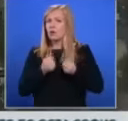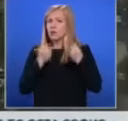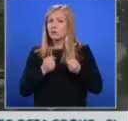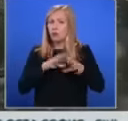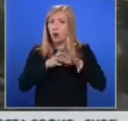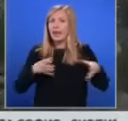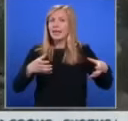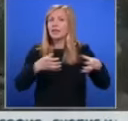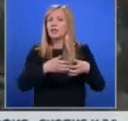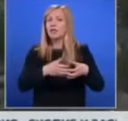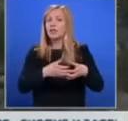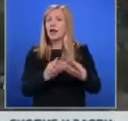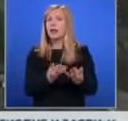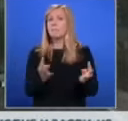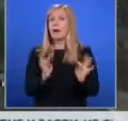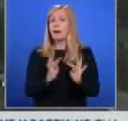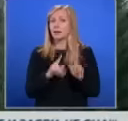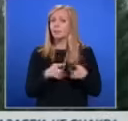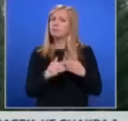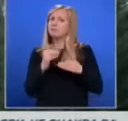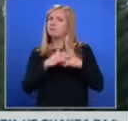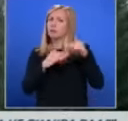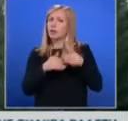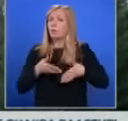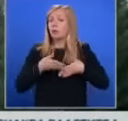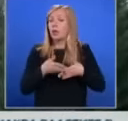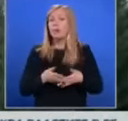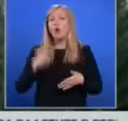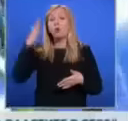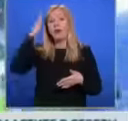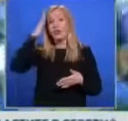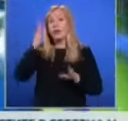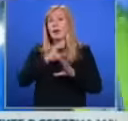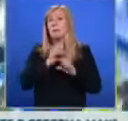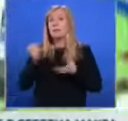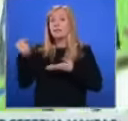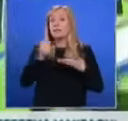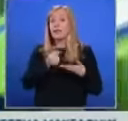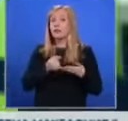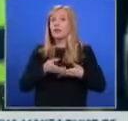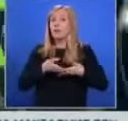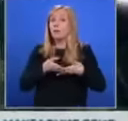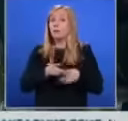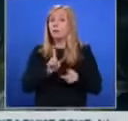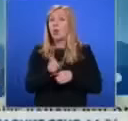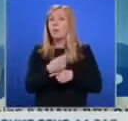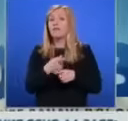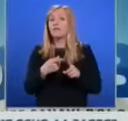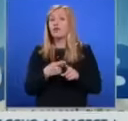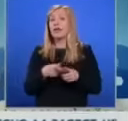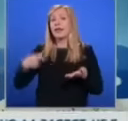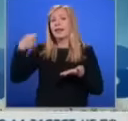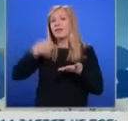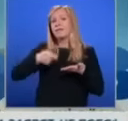зони. Индустриалният парк Берлик е изграден с подкреп от страна на държавата, но без финансова помощ и се управлява от инвеститорите.